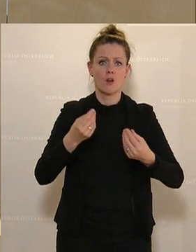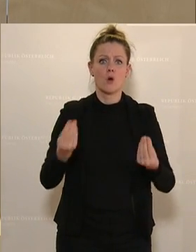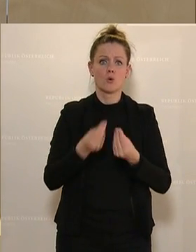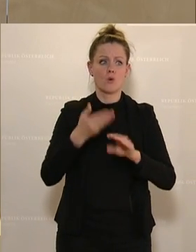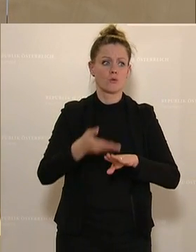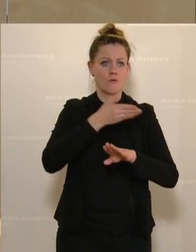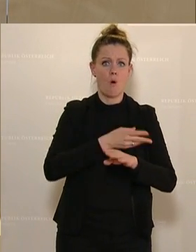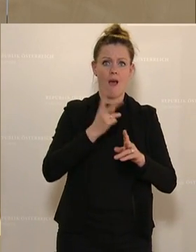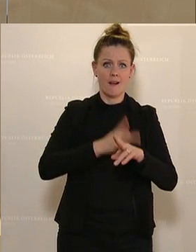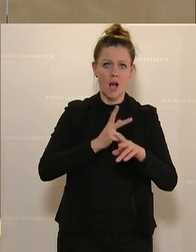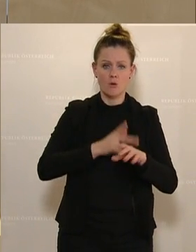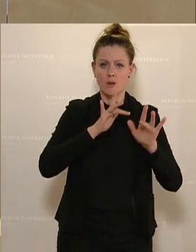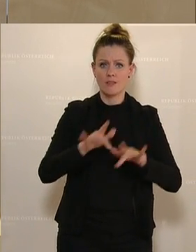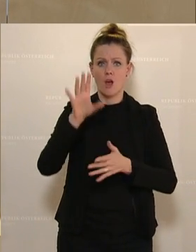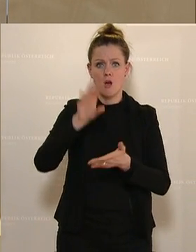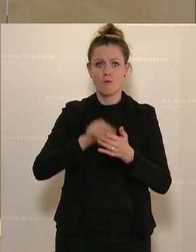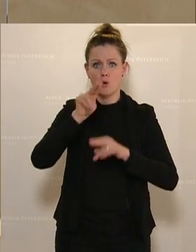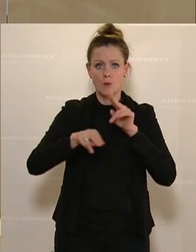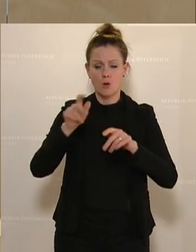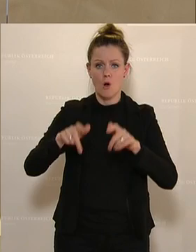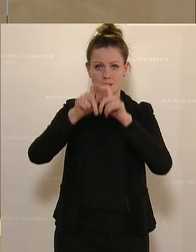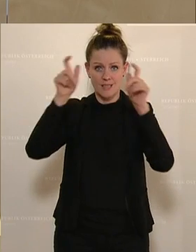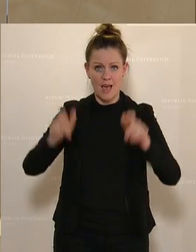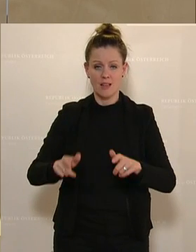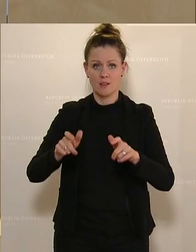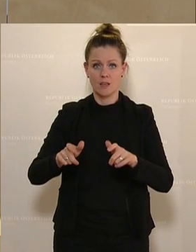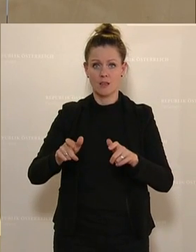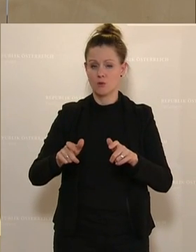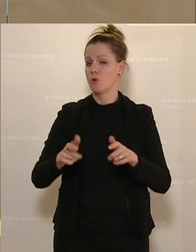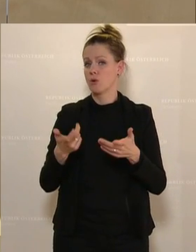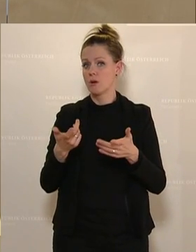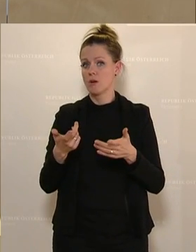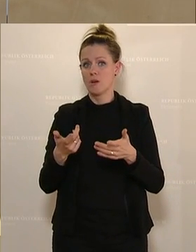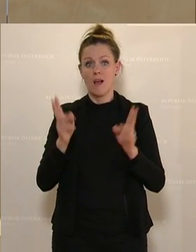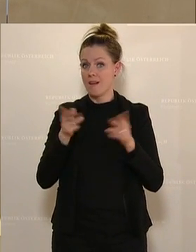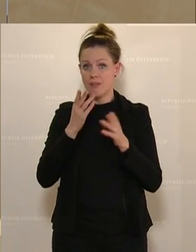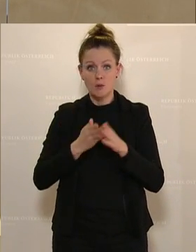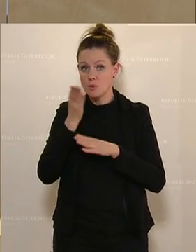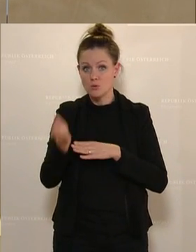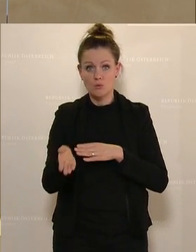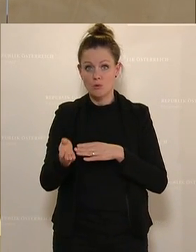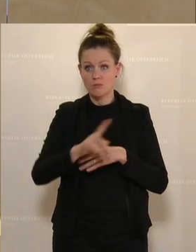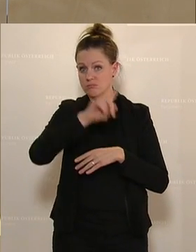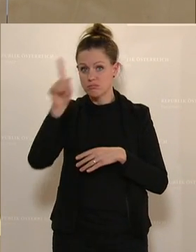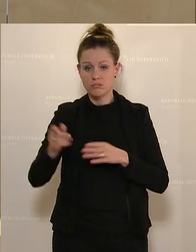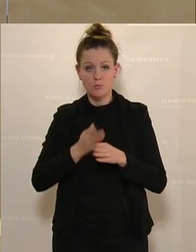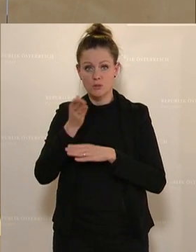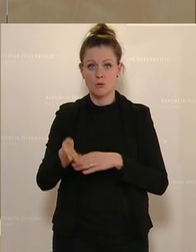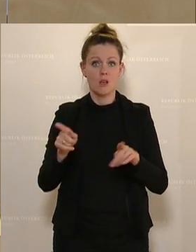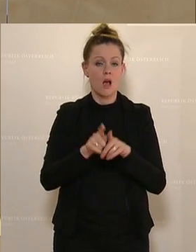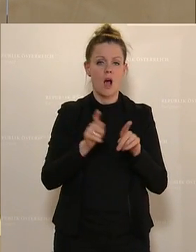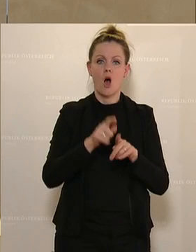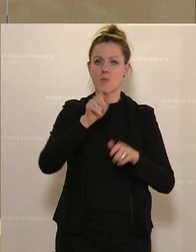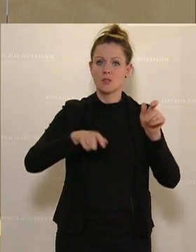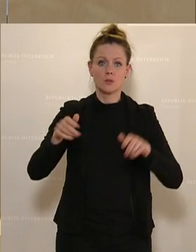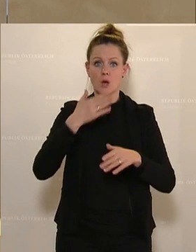Vorerkrankungen. Wohn- und Betreuungseinrichtungen konnten über längere Zeiträume nicht besucht werden. Personen, die nicht mobil